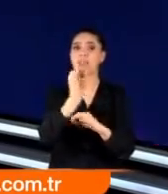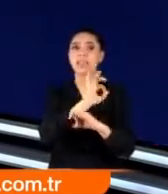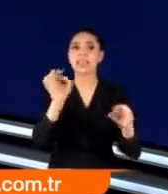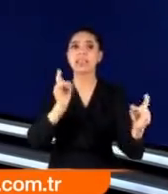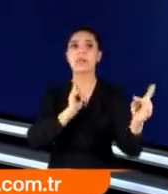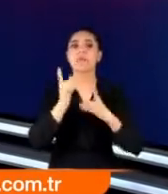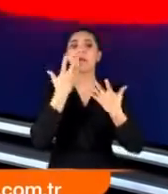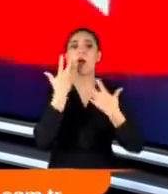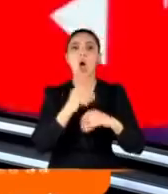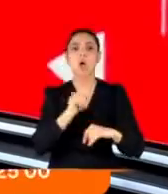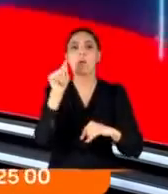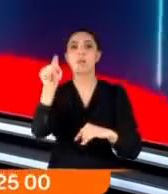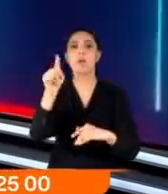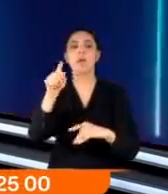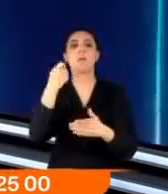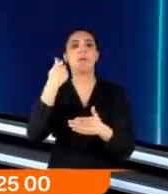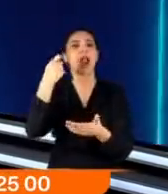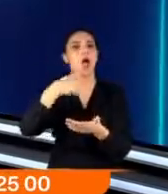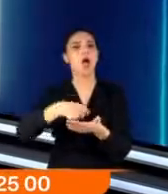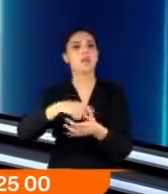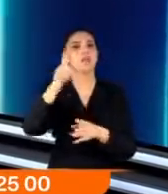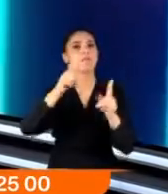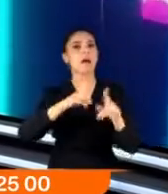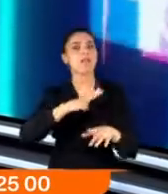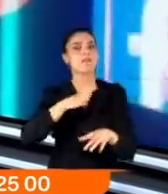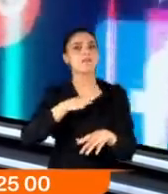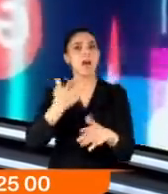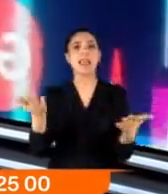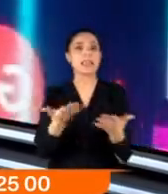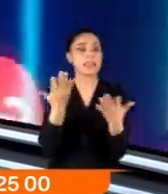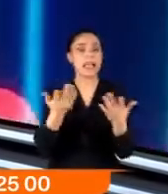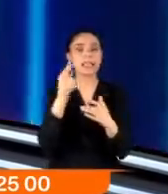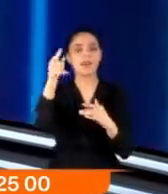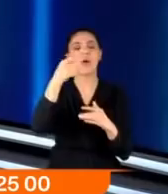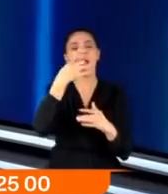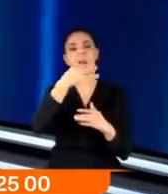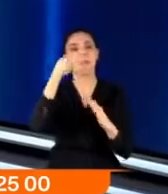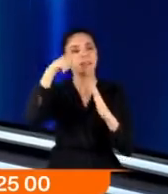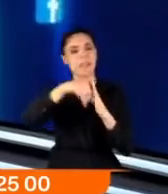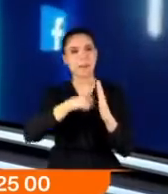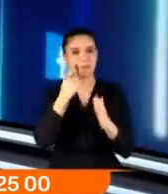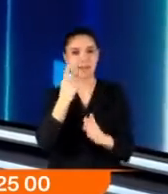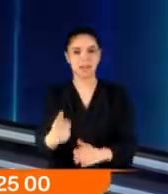mahkemelik olmadan da bu paraları ödeyenler var. Nasıl mı? İşte detaylar.